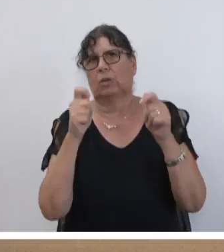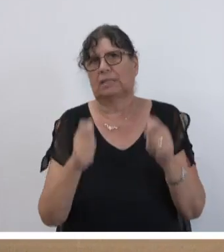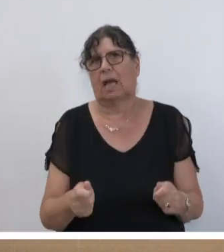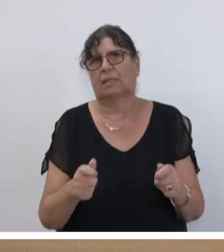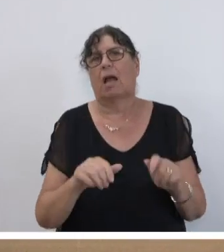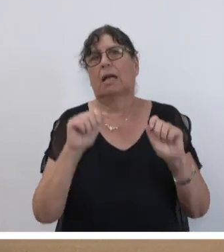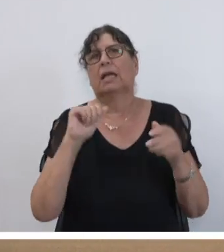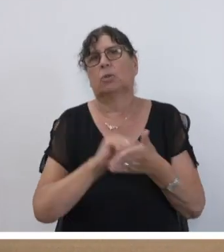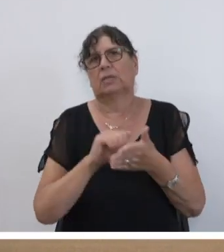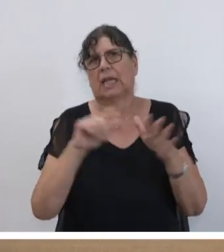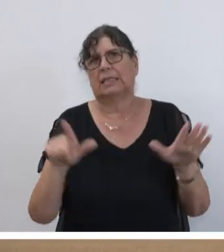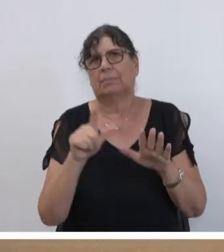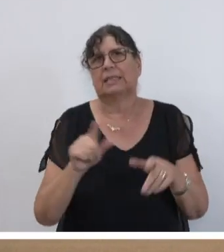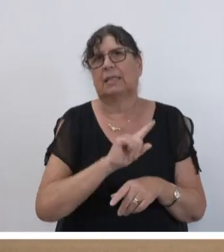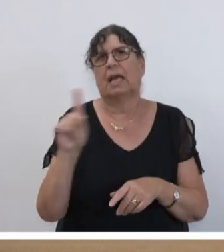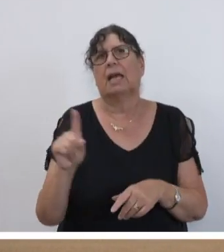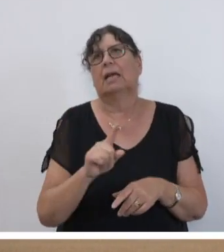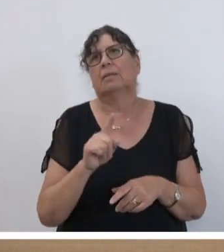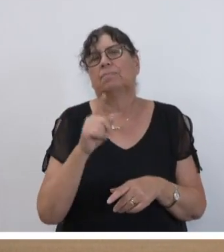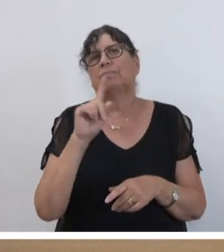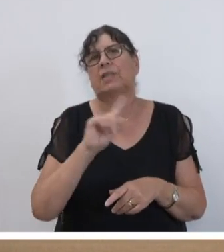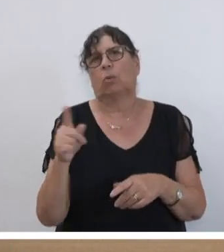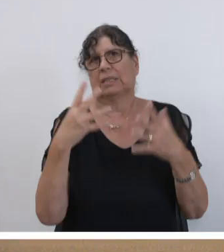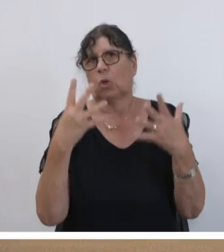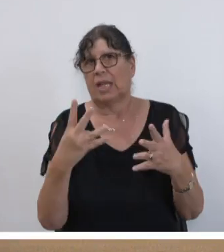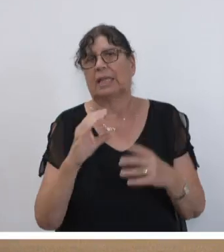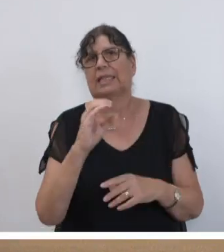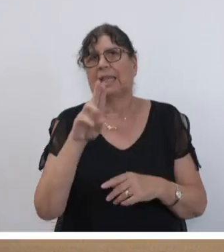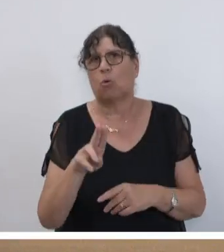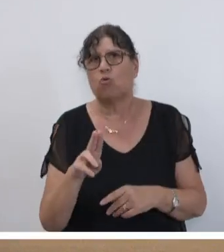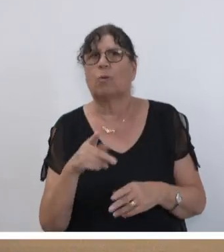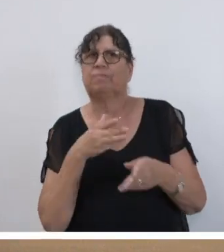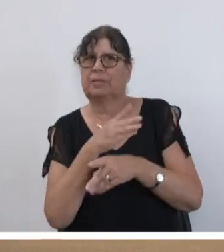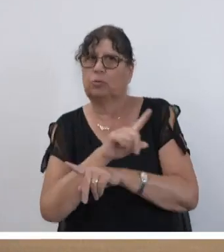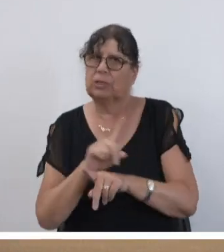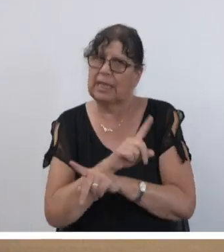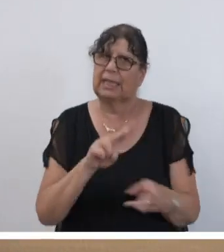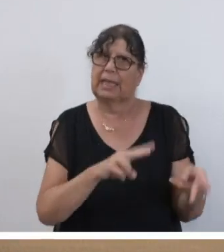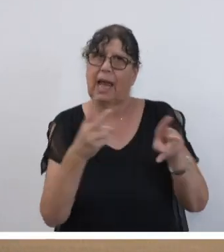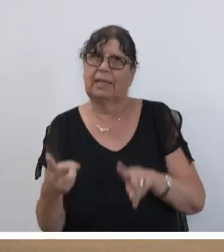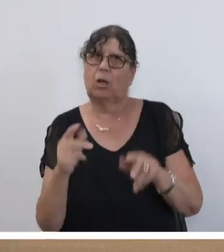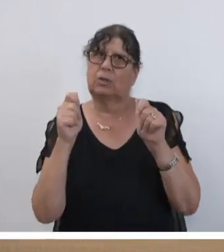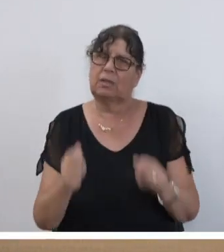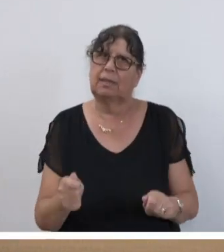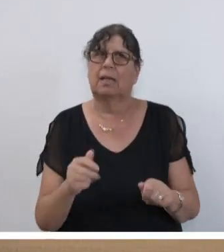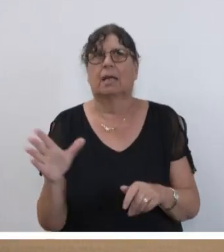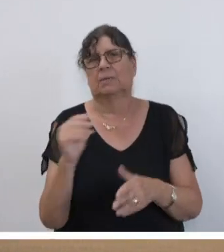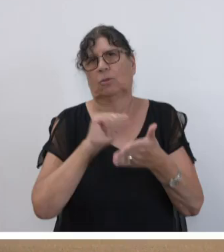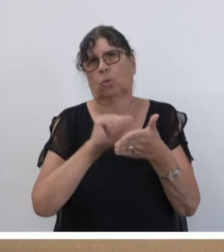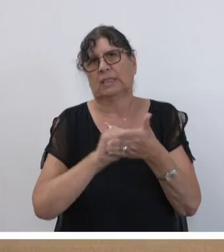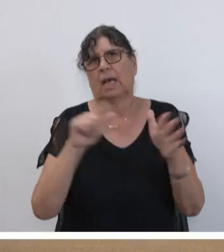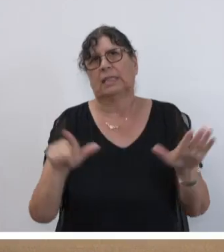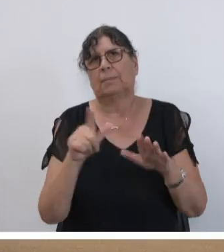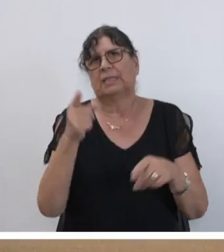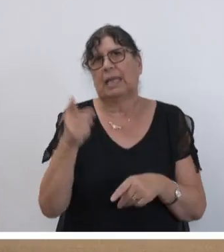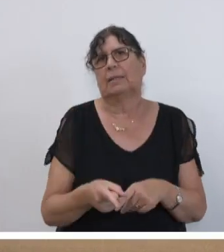-1009, hat die CDU-Landtagsfraktion zwischenzeitlich einen Abänderungsantrag mit der Drucksache 17